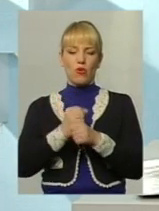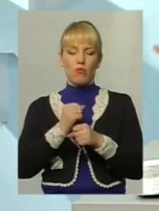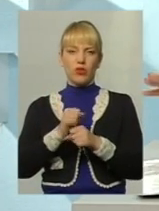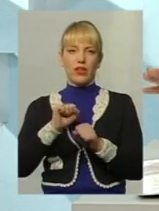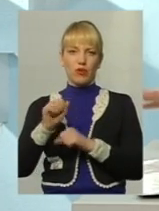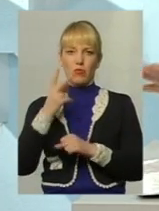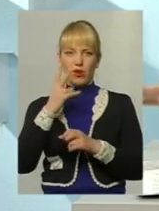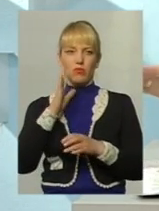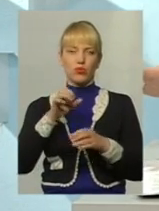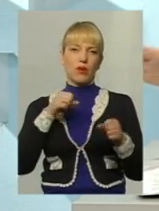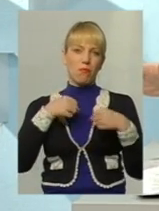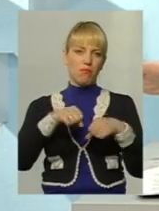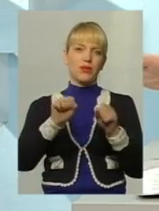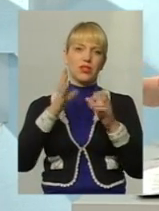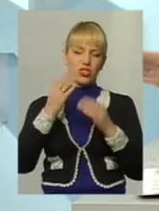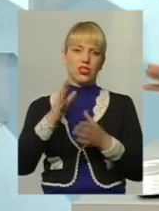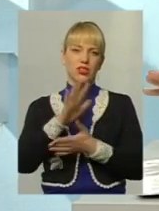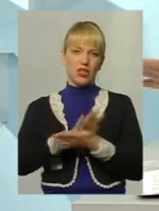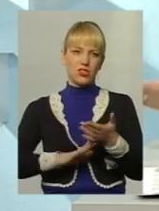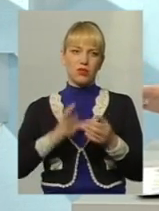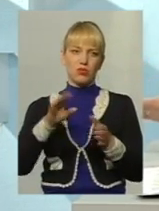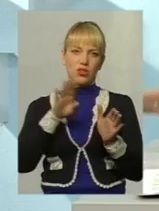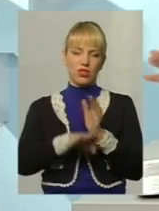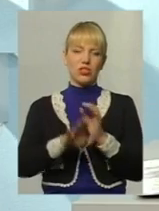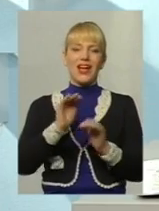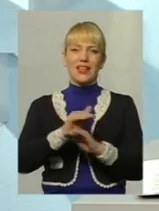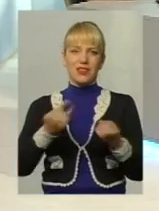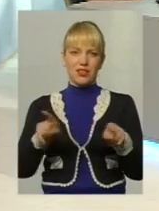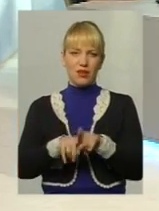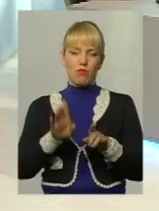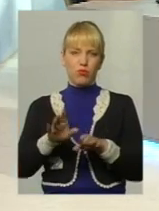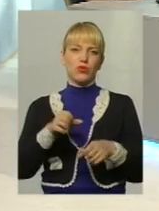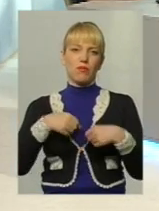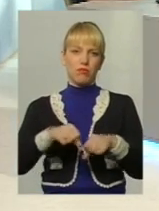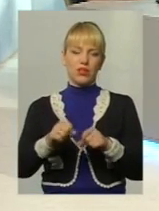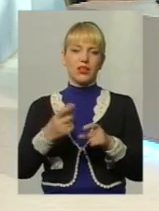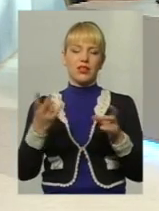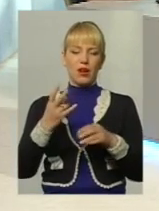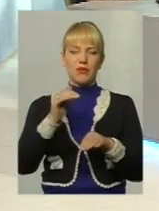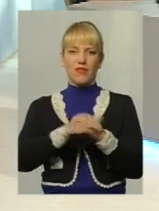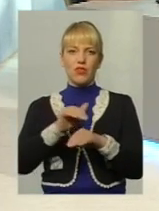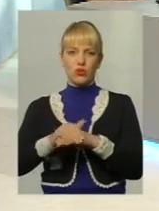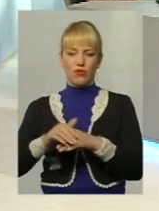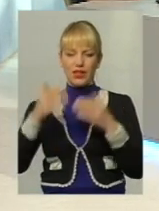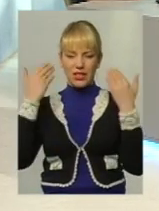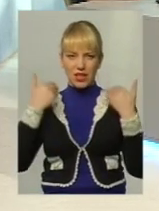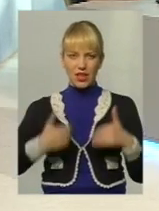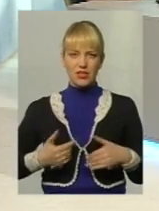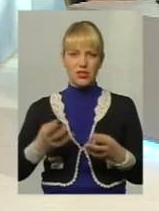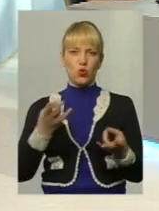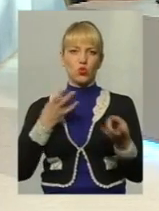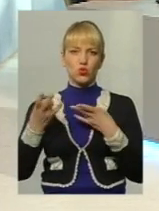показує, буде бити далі, ще і буде ще гірше. Буде бити і дітей. Тому слід обов'язково зафіксувати тілесні ушкодження,